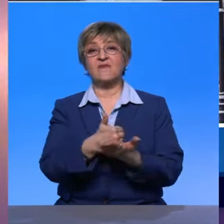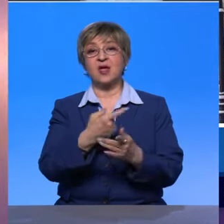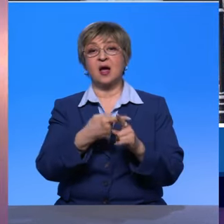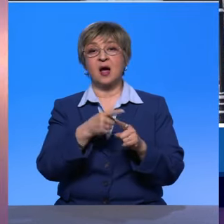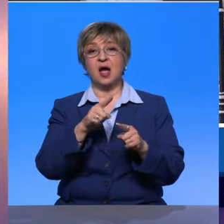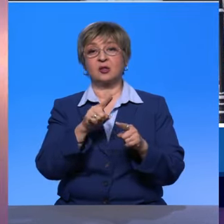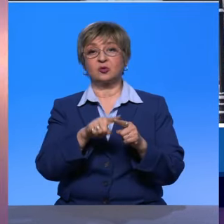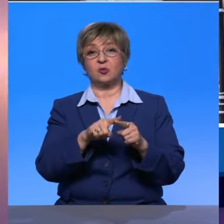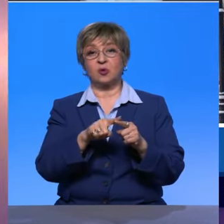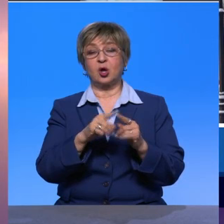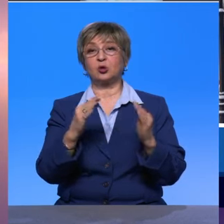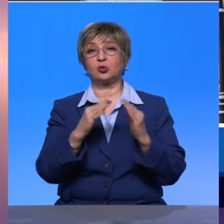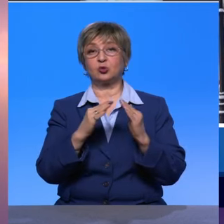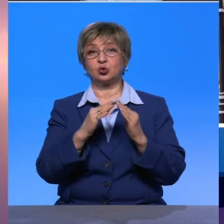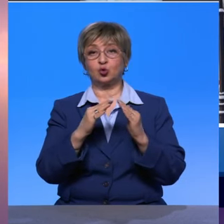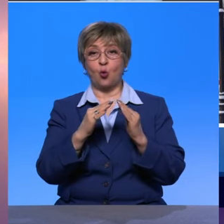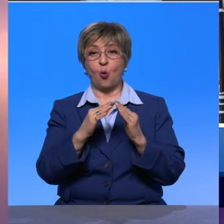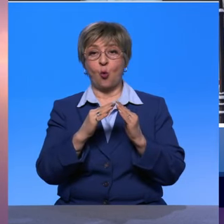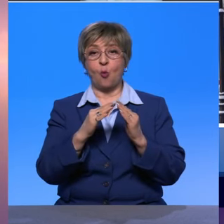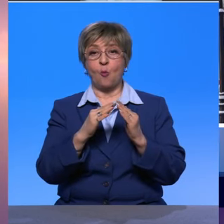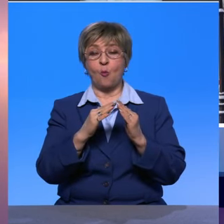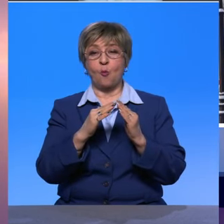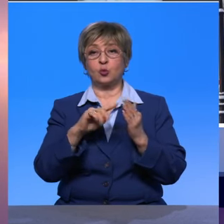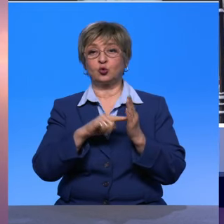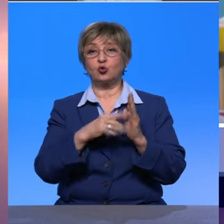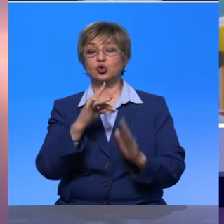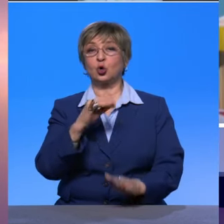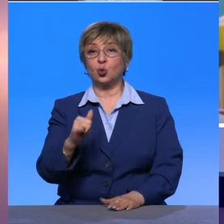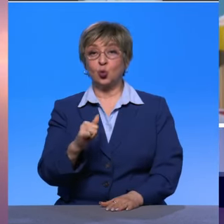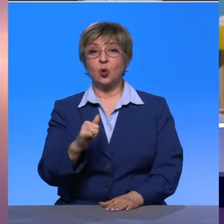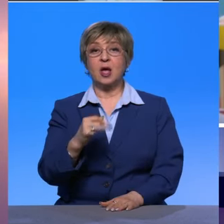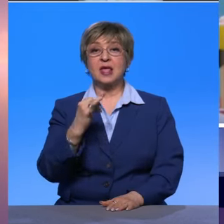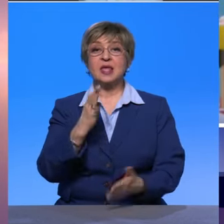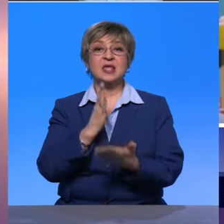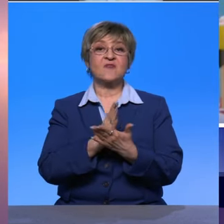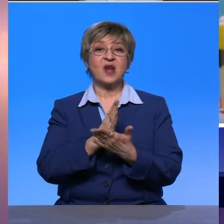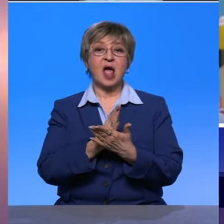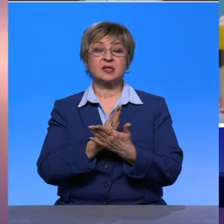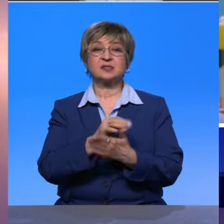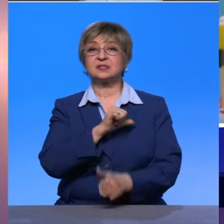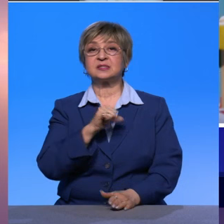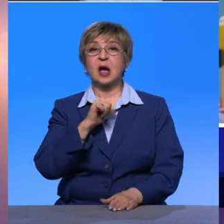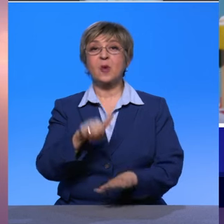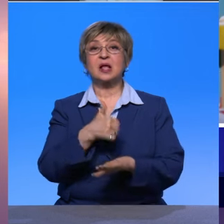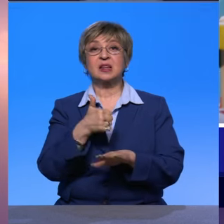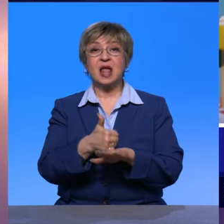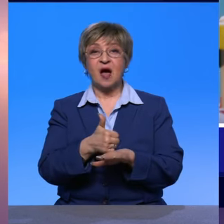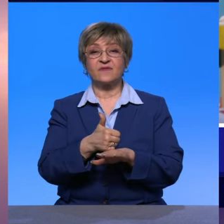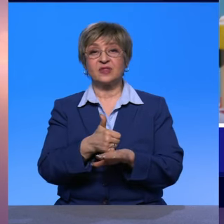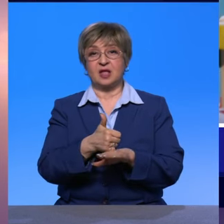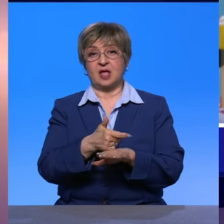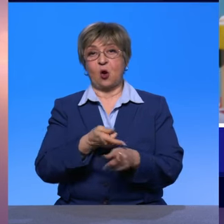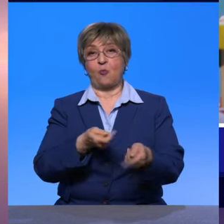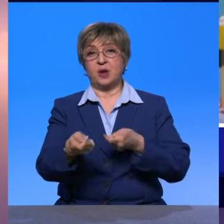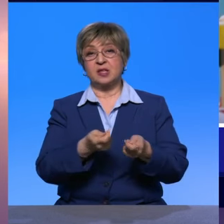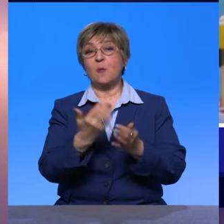который реализует программу арендного жилья по поручению президента. И является, скажем так, самым главным оператором реализации этой